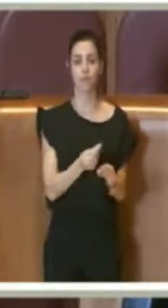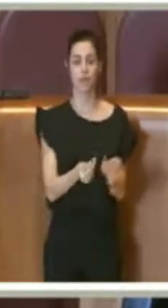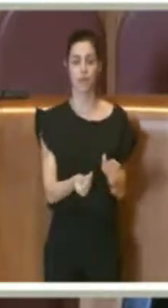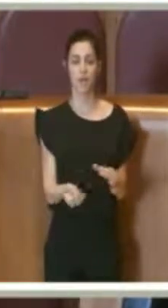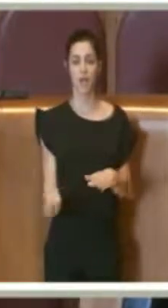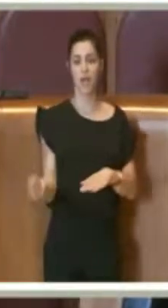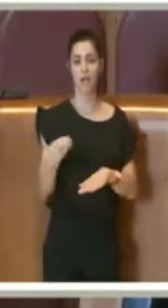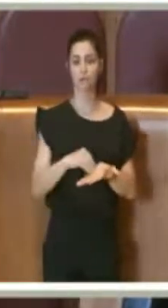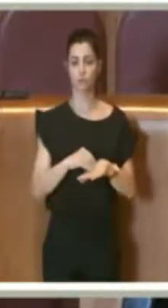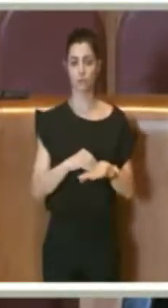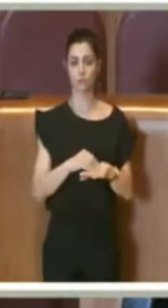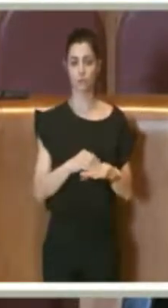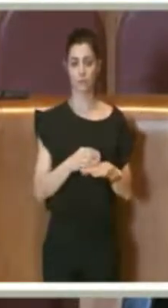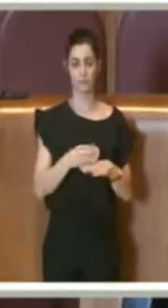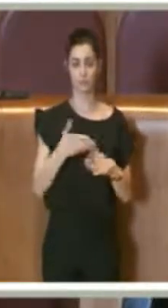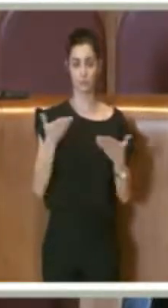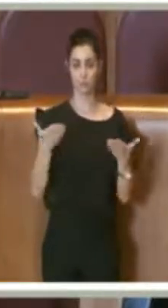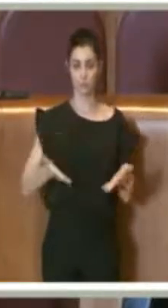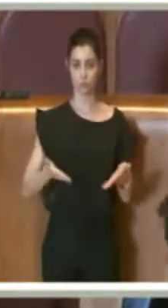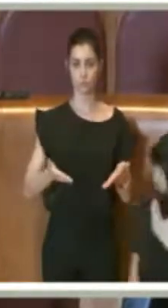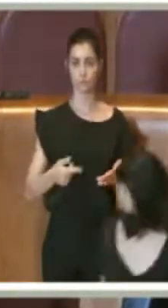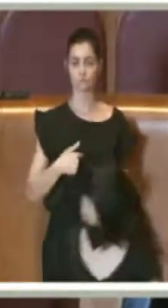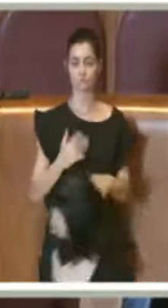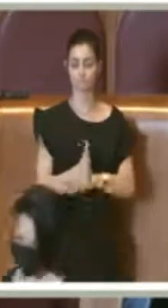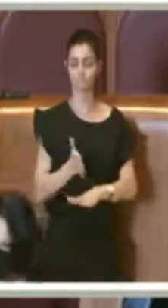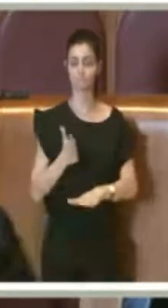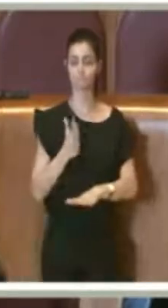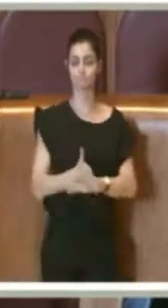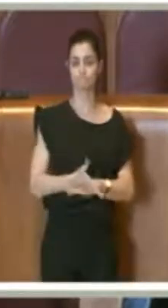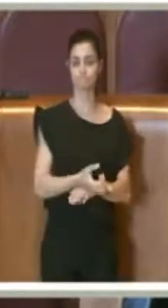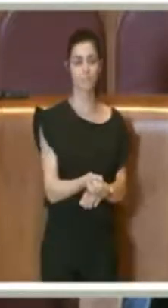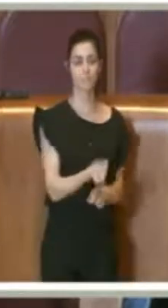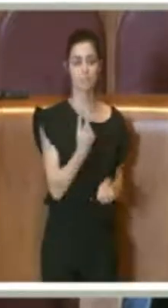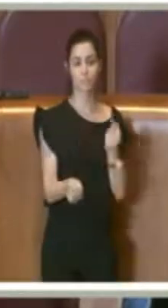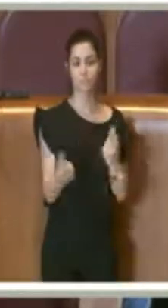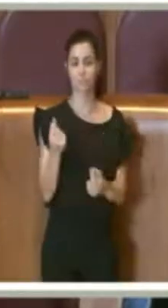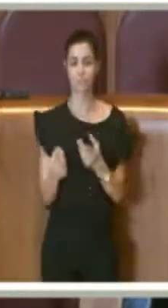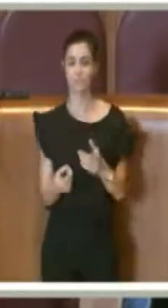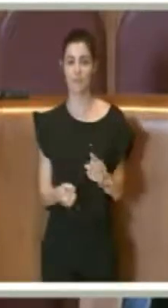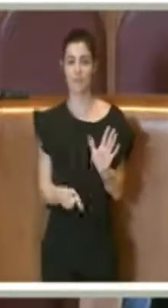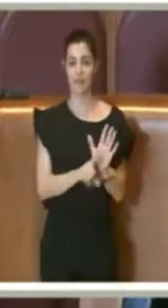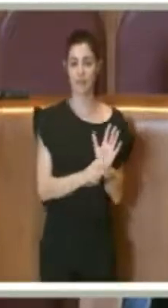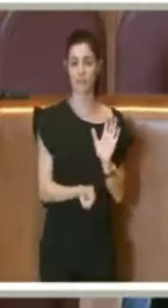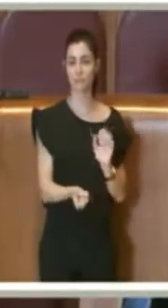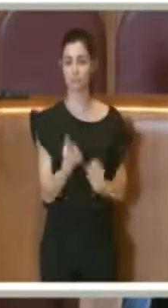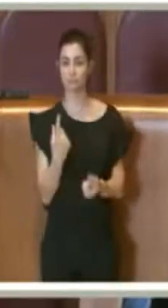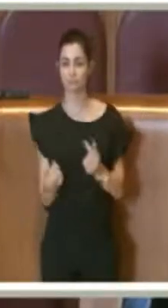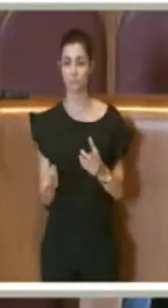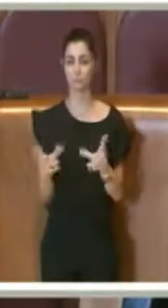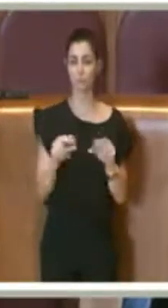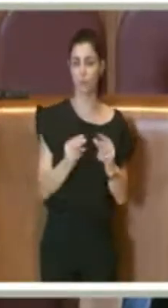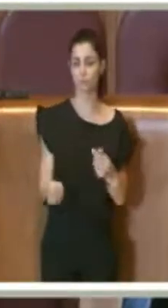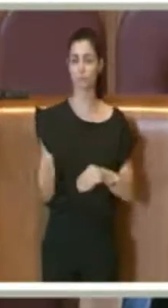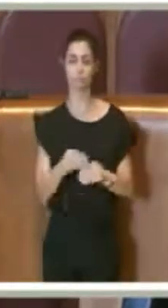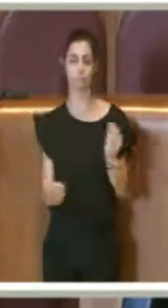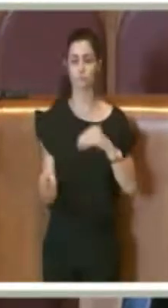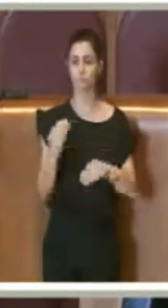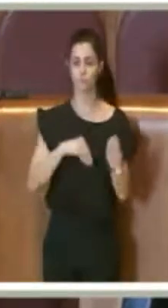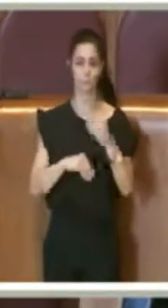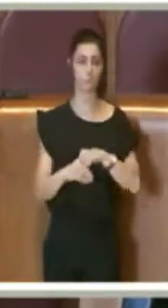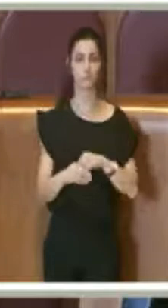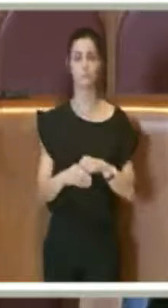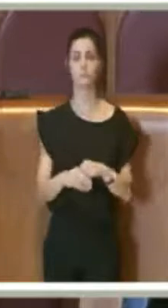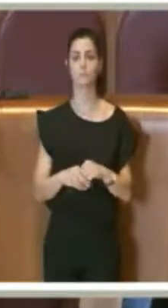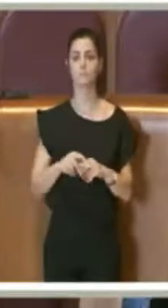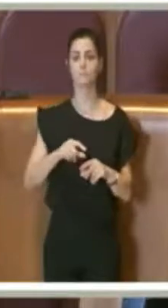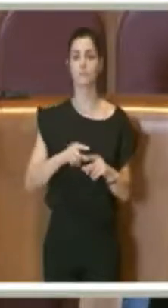scavi vista l'introduzione di tantissime norme sia regolamentari che addirittura normative